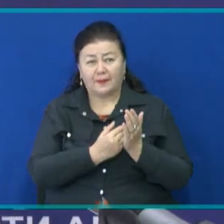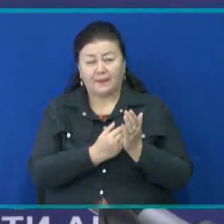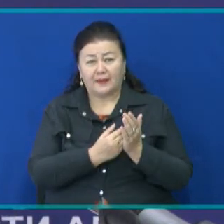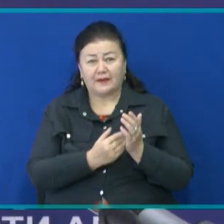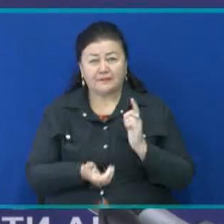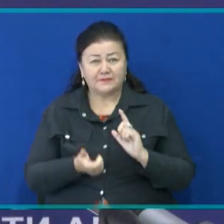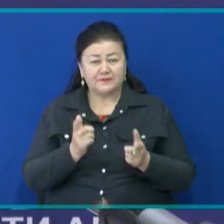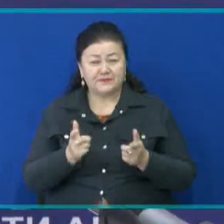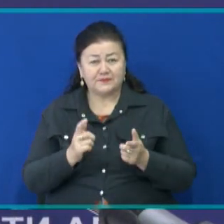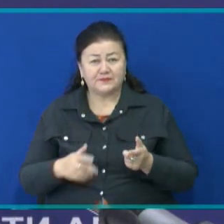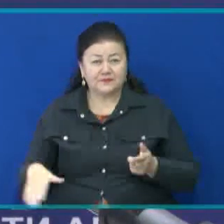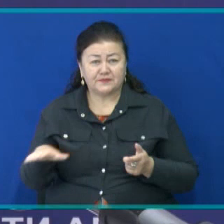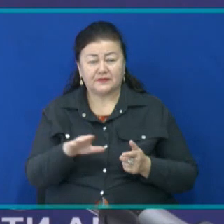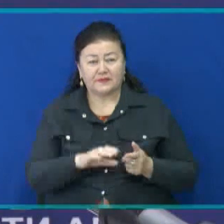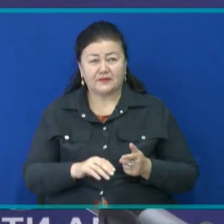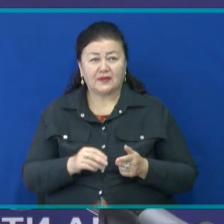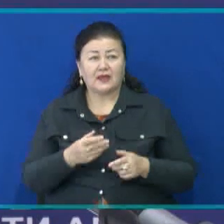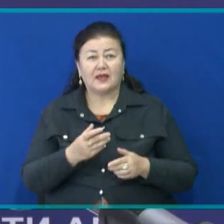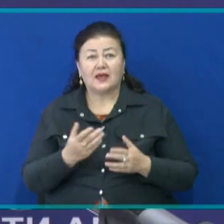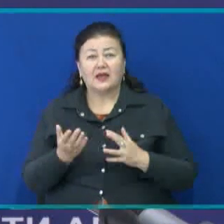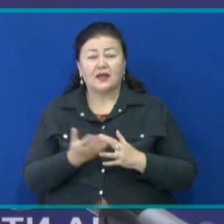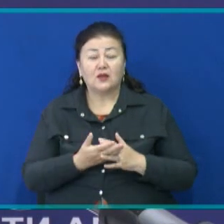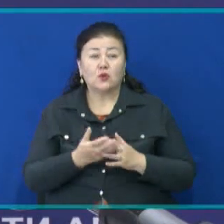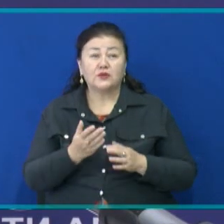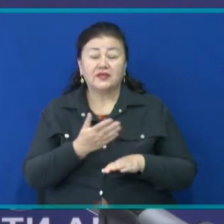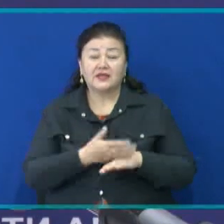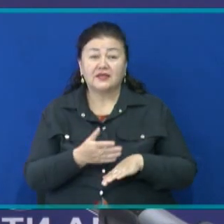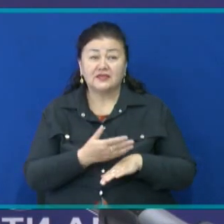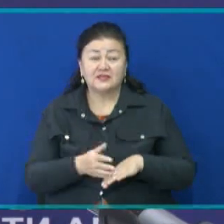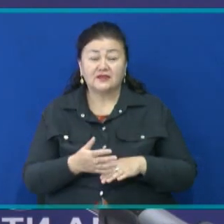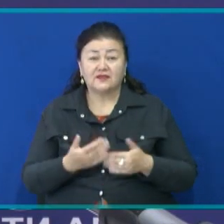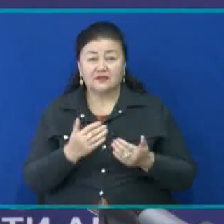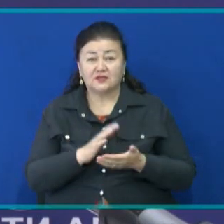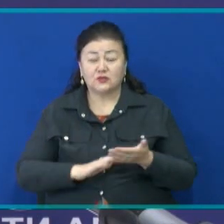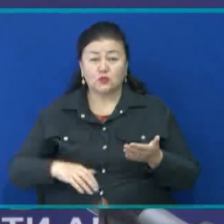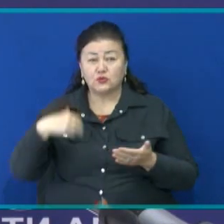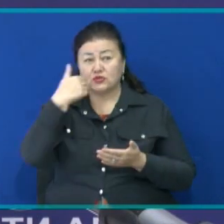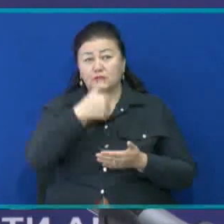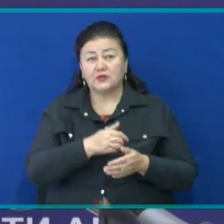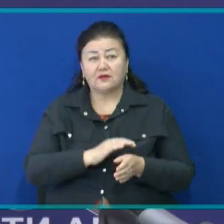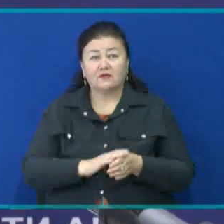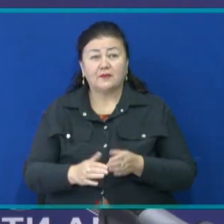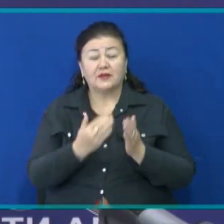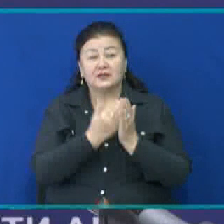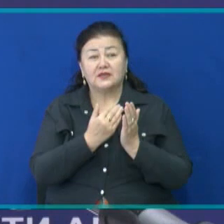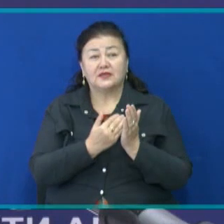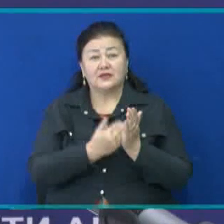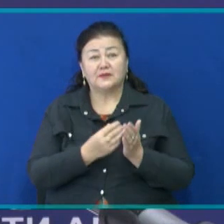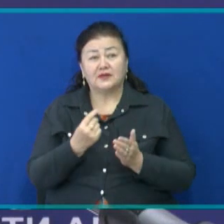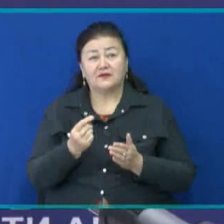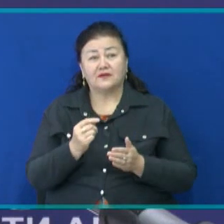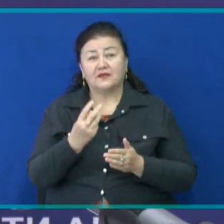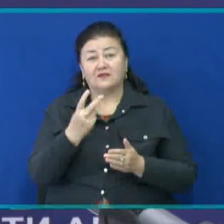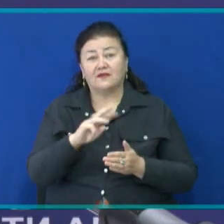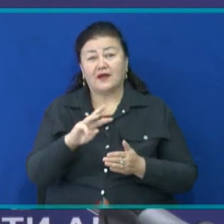В настоящее время повсеместно проводится льготное кредитование от Аул Аманата. Поэтому в текущем году на реализацию этой программы в нашей области выделено 2